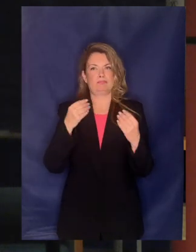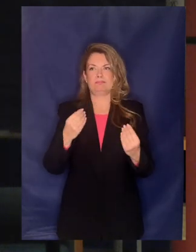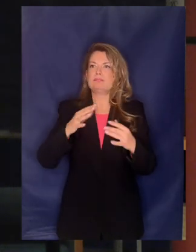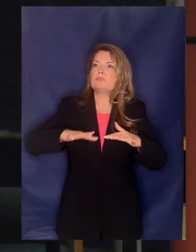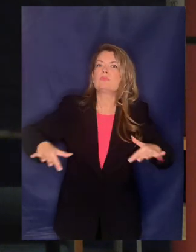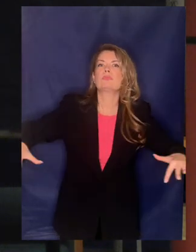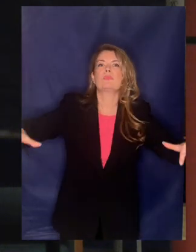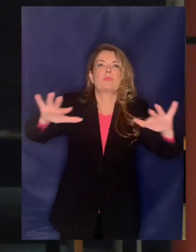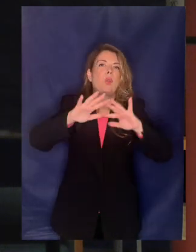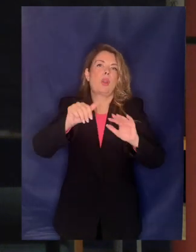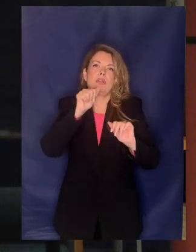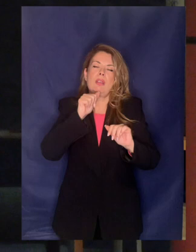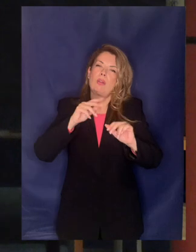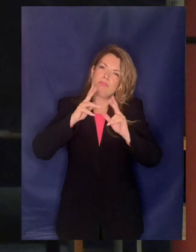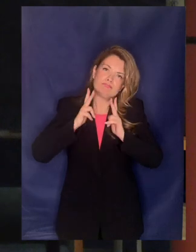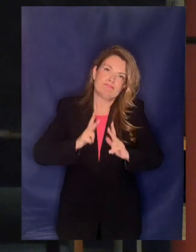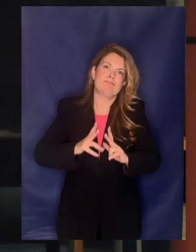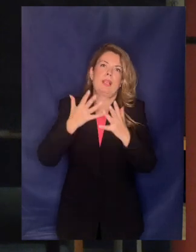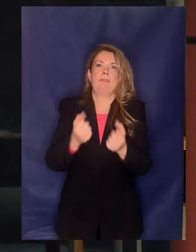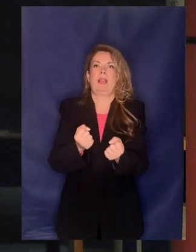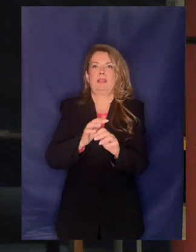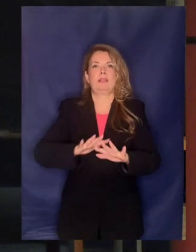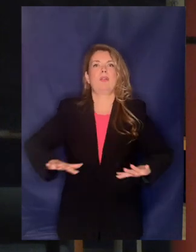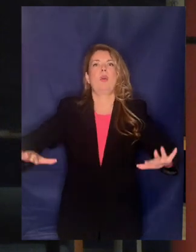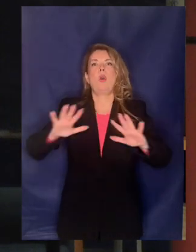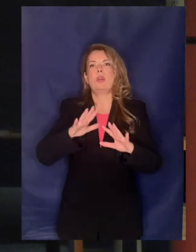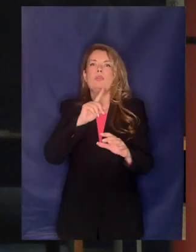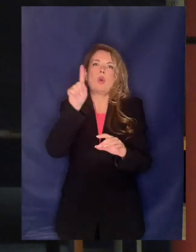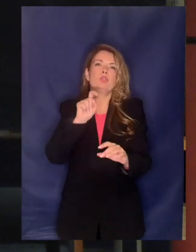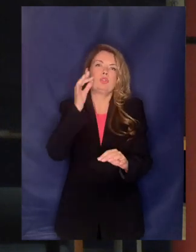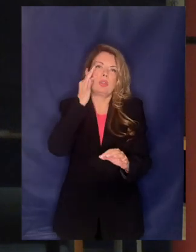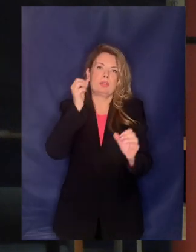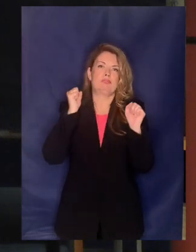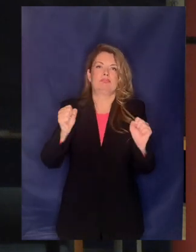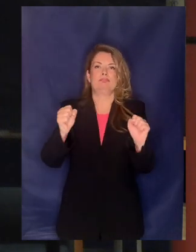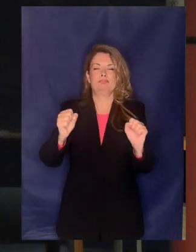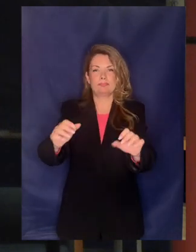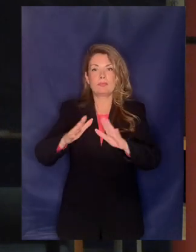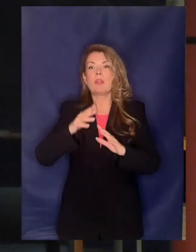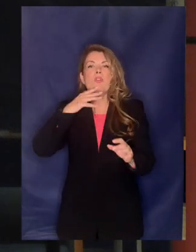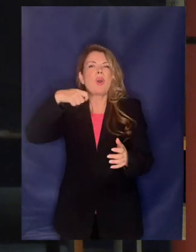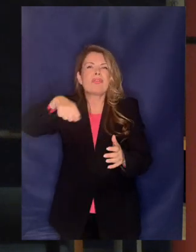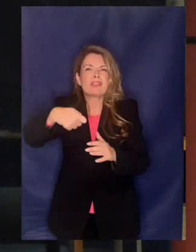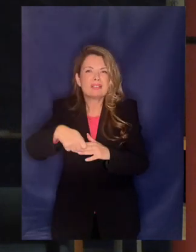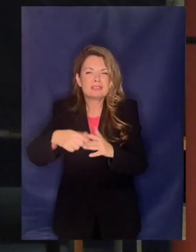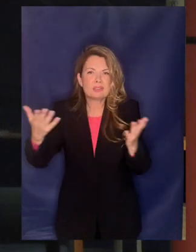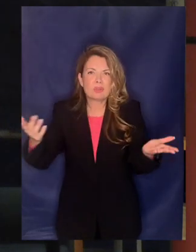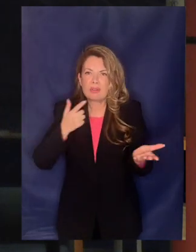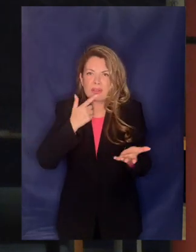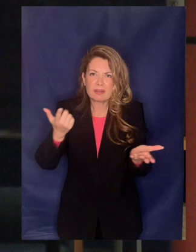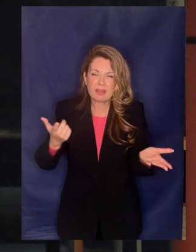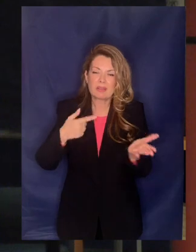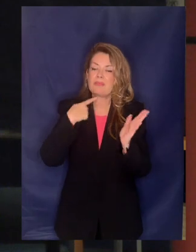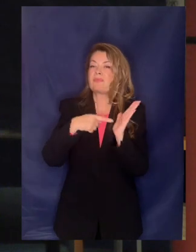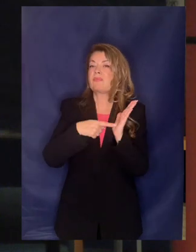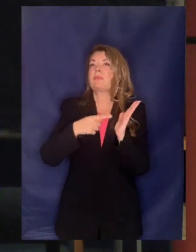παροχή των υπηρεσιών ύδρευσης και αποχέτευσης διότι κάτι τέτοιο λέει το δικαστήριο μπορεί ενδεχομένως